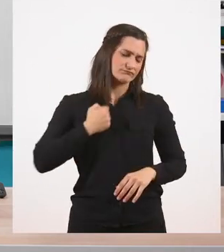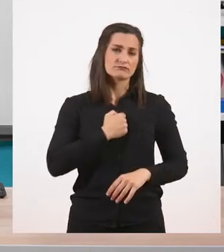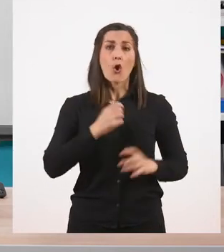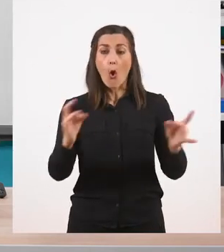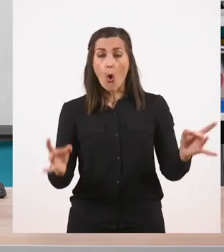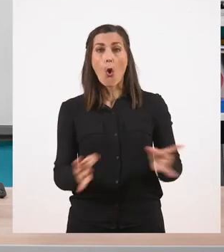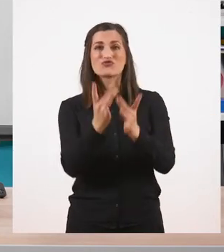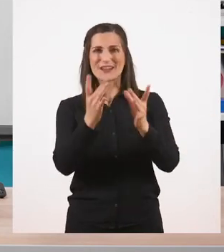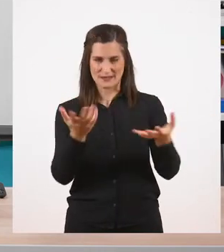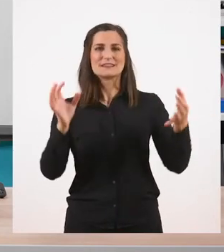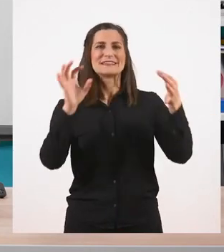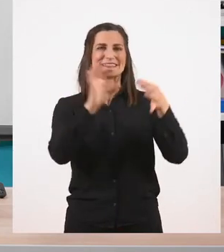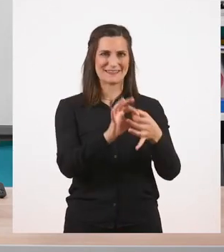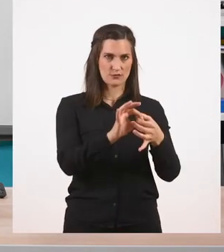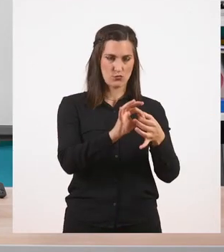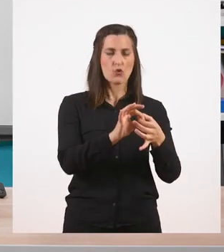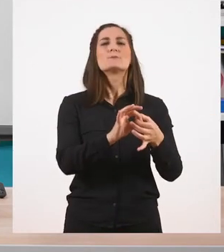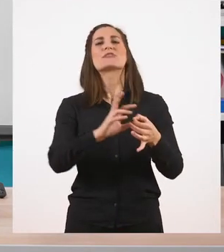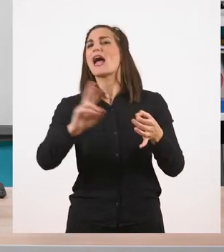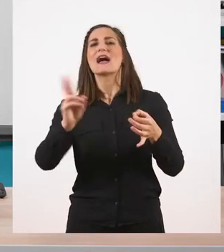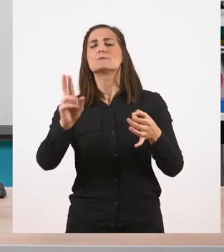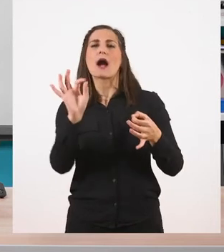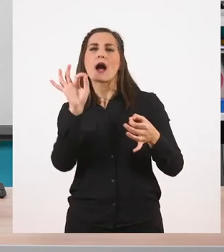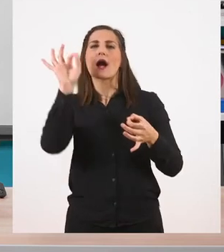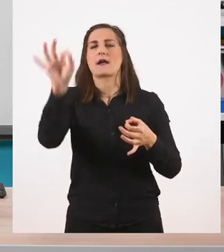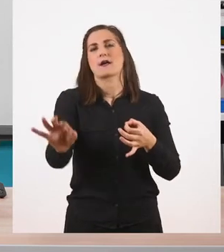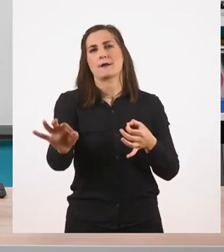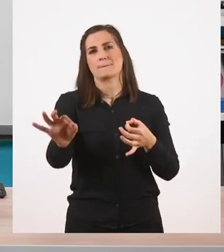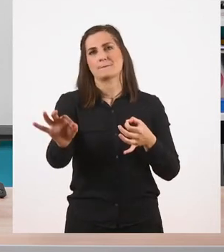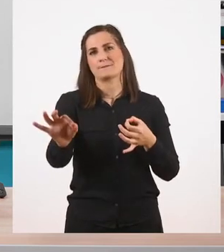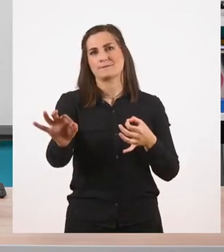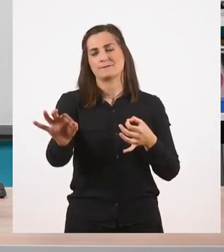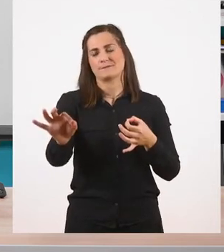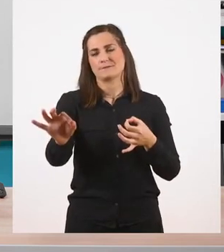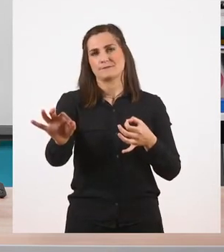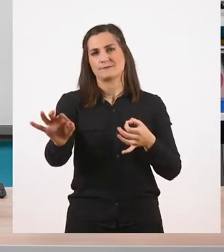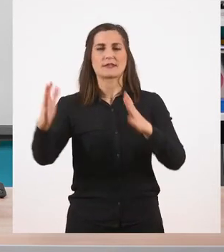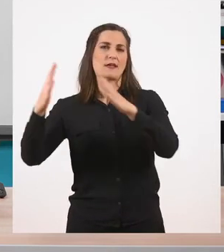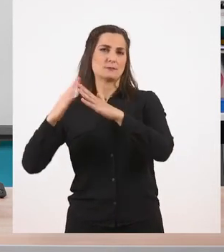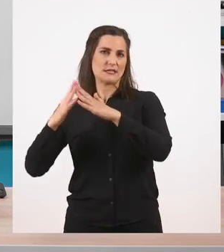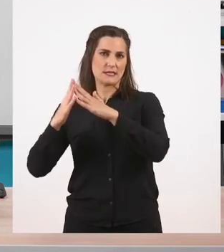με το ρήμα έφτασε στο